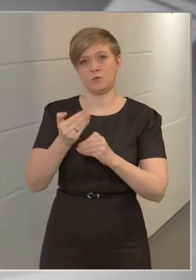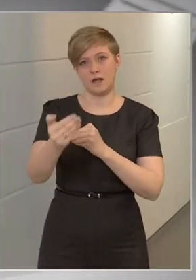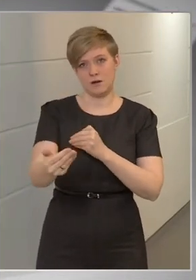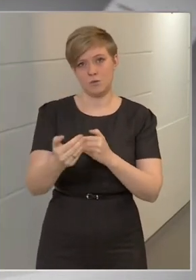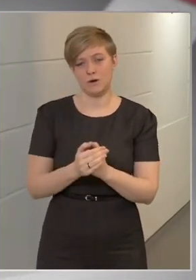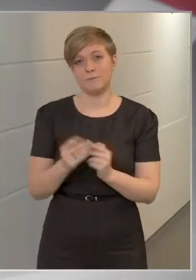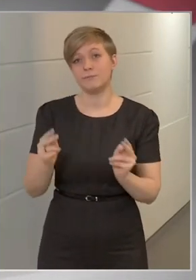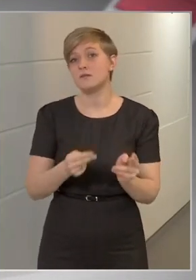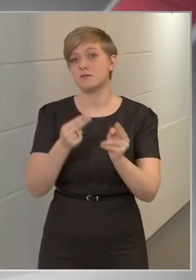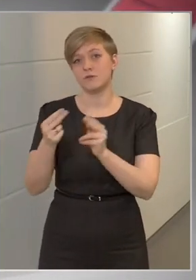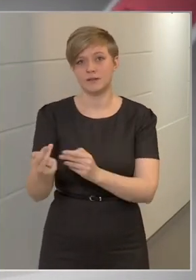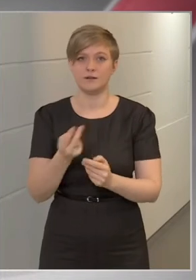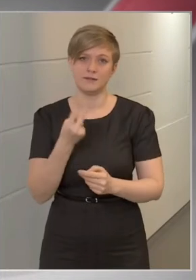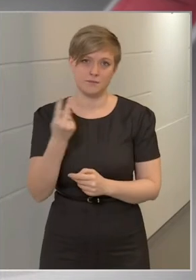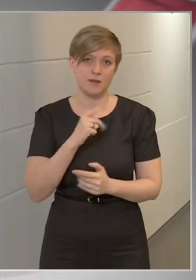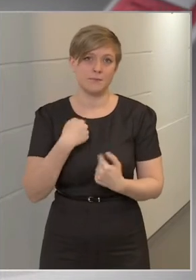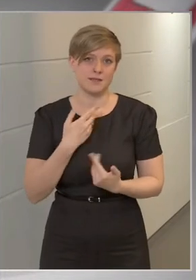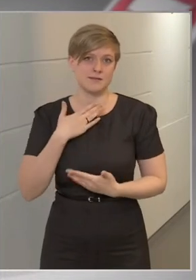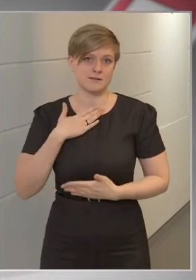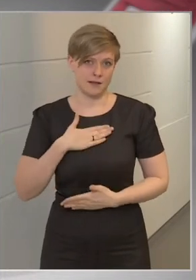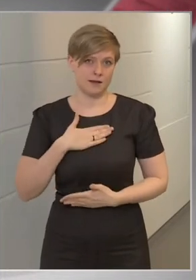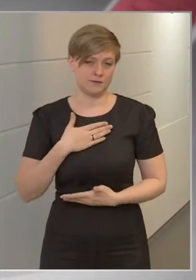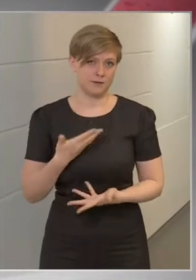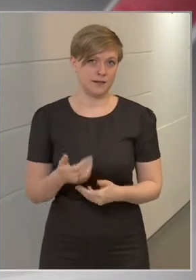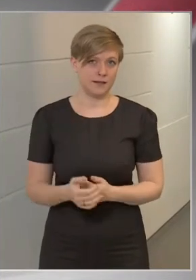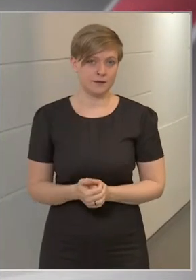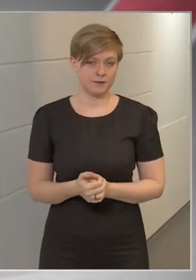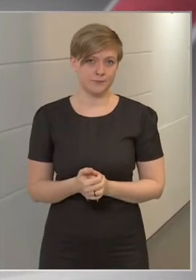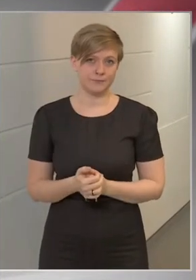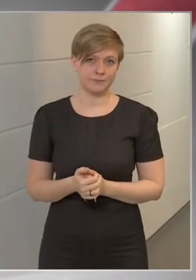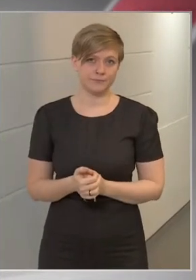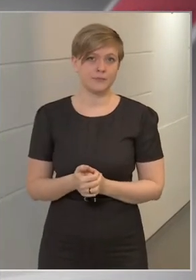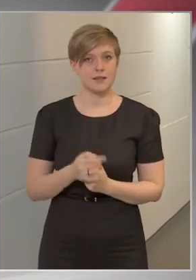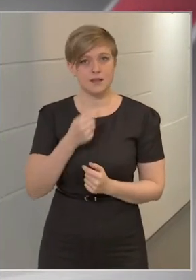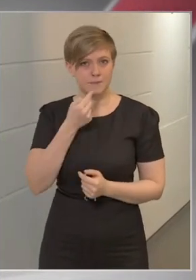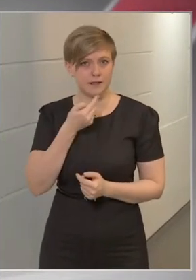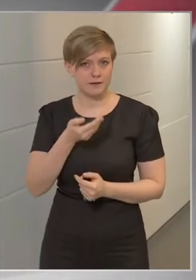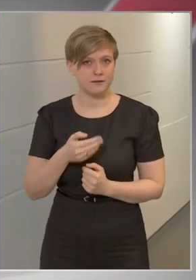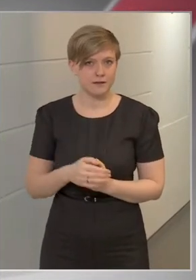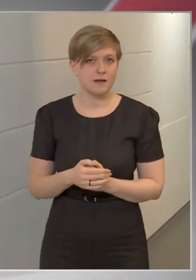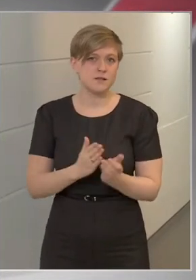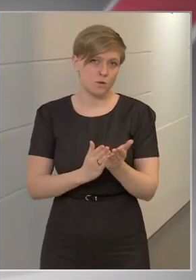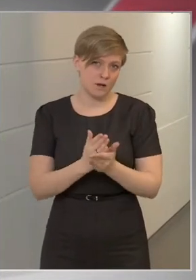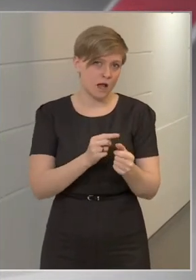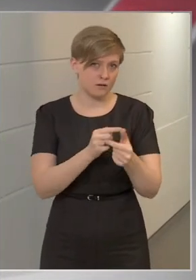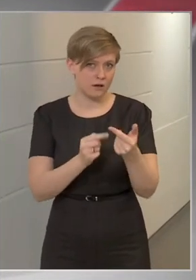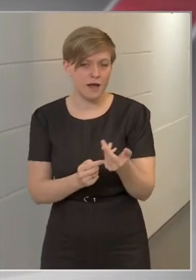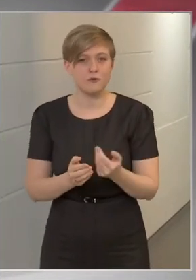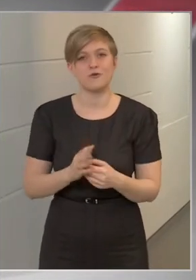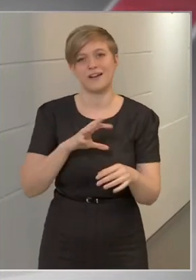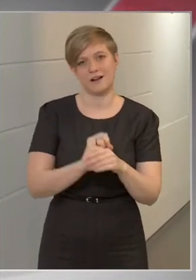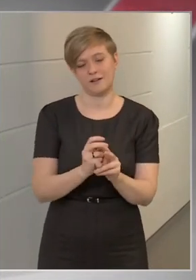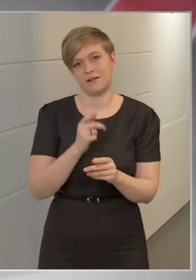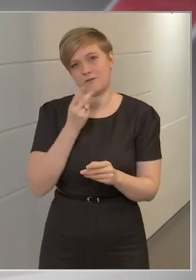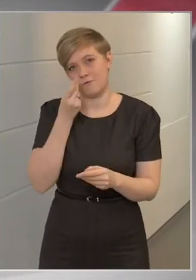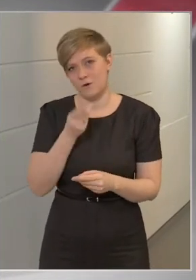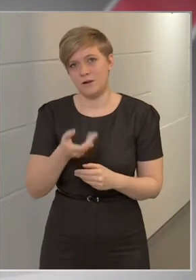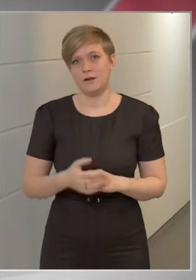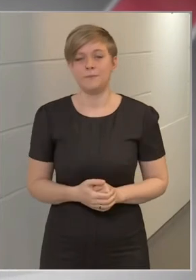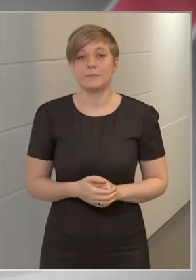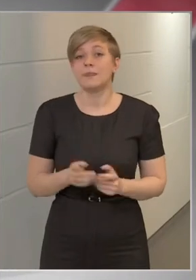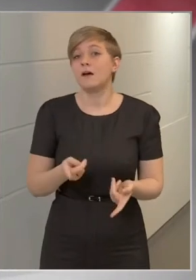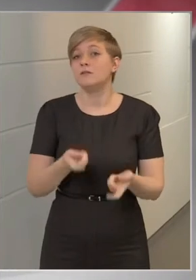Azt követően természetesen mi is szeretnénk, hogyha az említett szolgáltatások elérhetőek lennének,